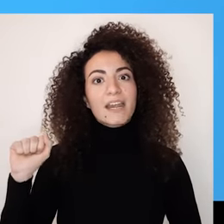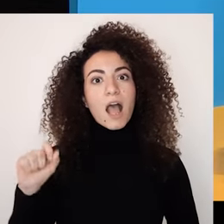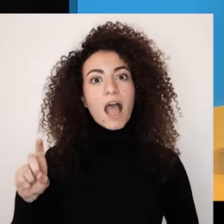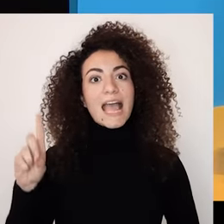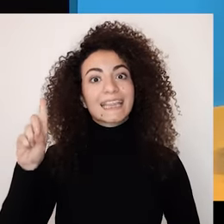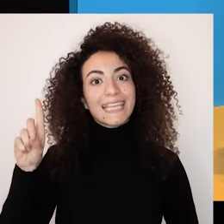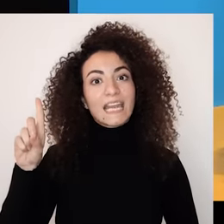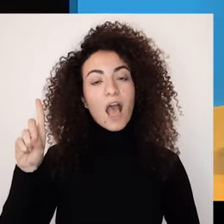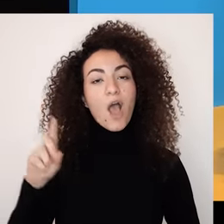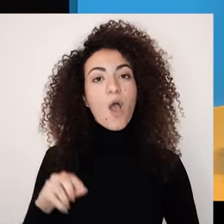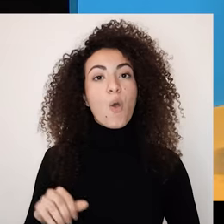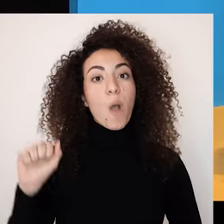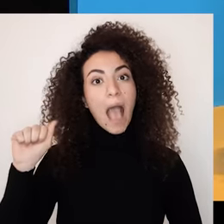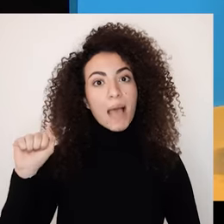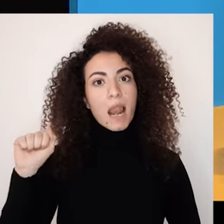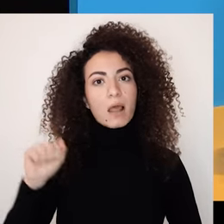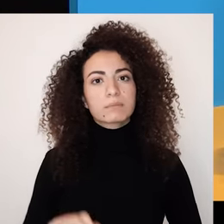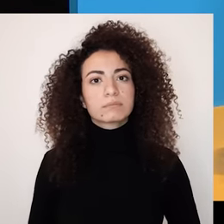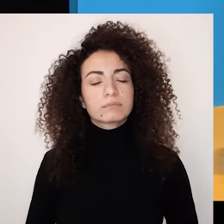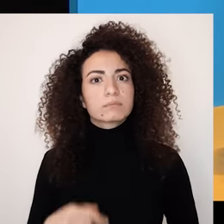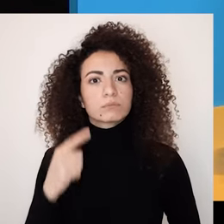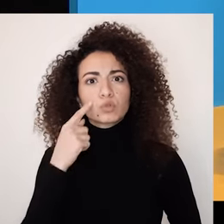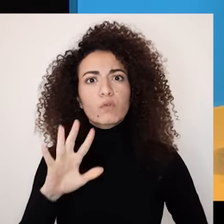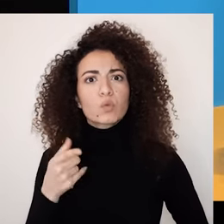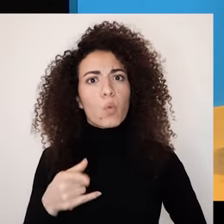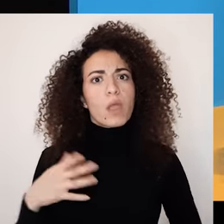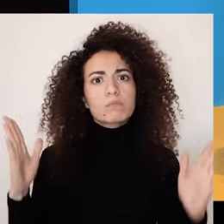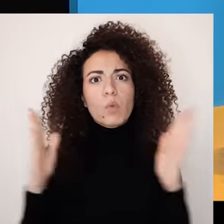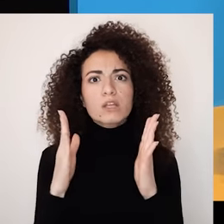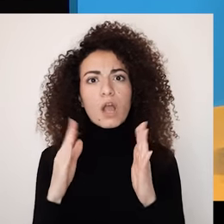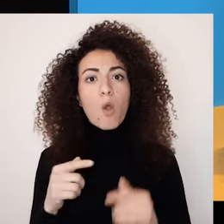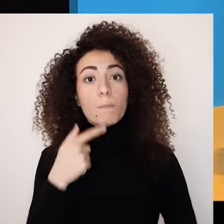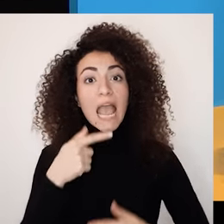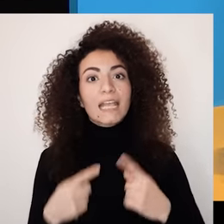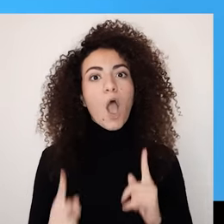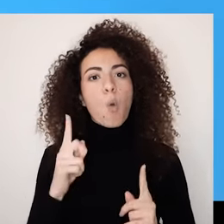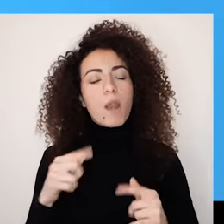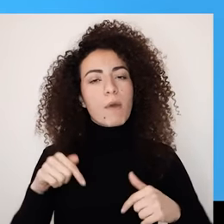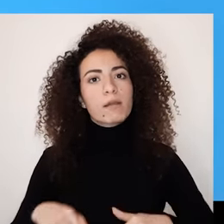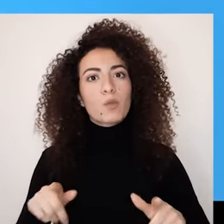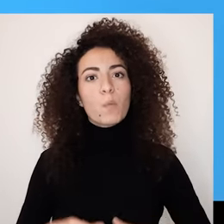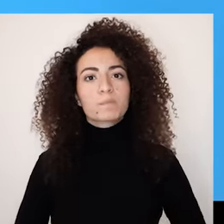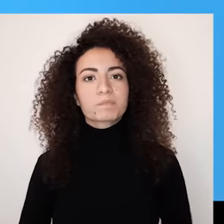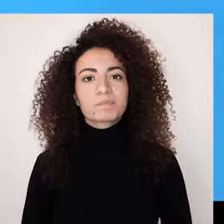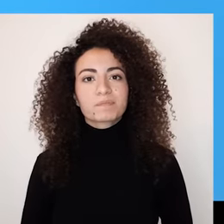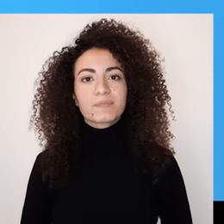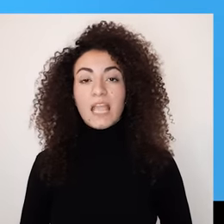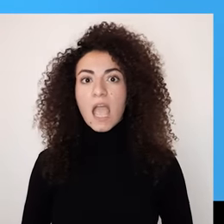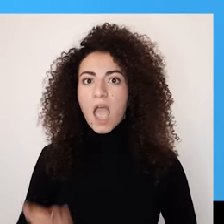وأمل ورح نتعرف على مواقف اتعرضولا ونحكي عنها للمرة الأولى بسياق فقرتنا جاهزين؟